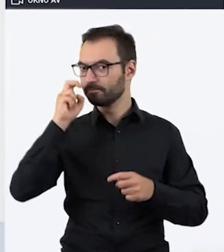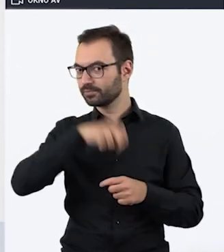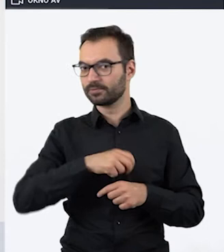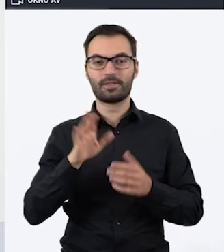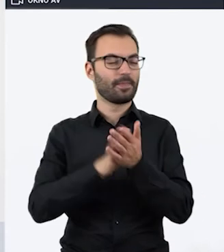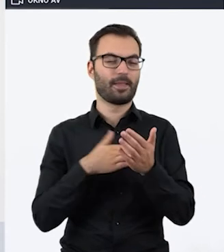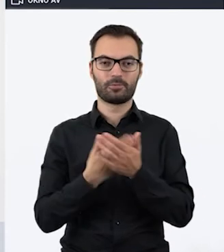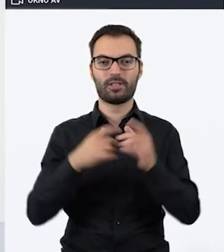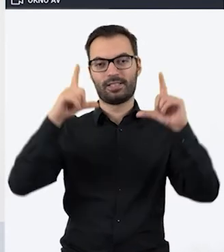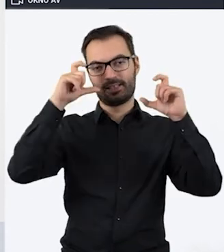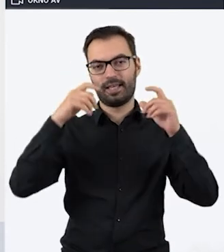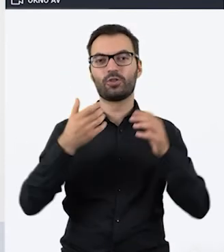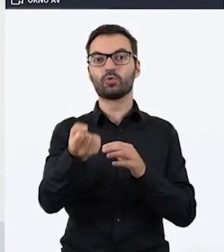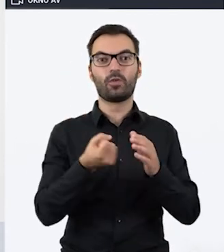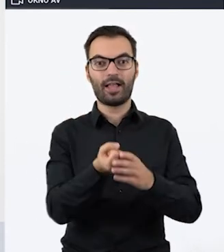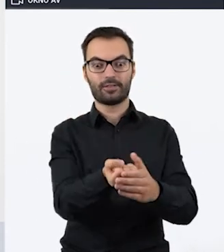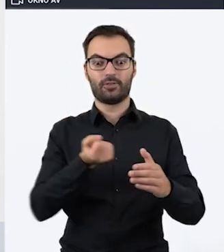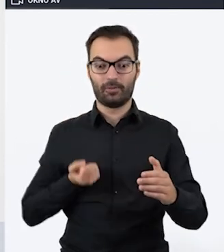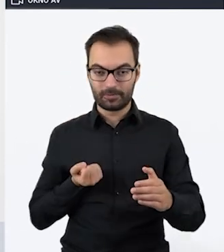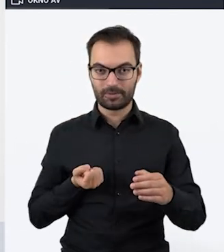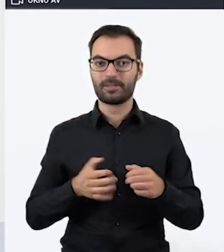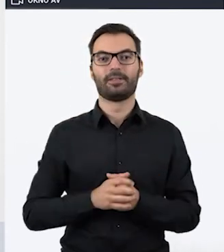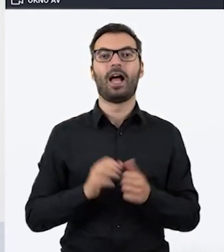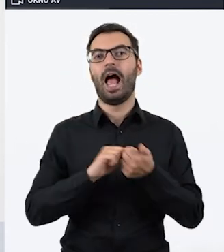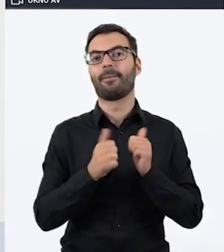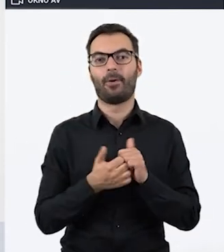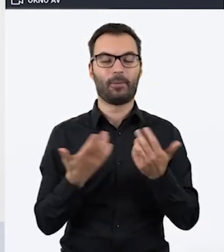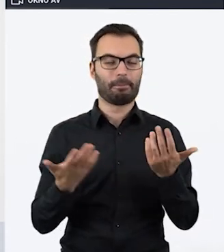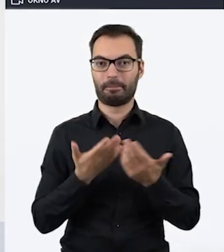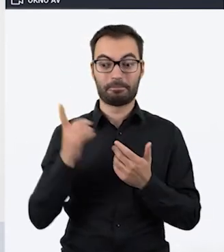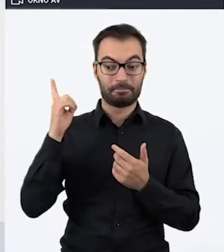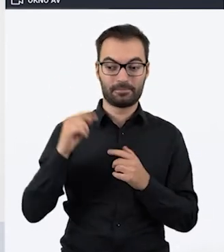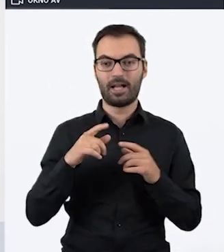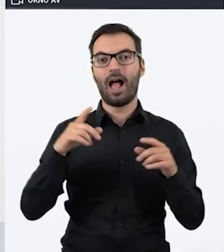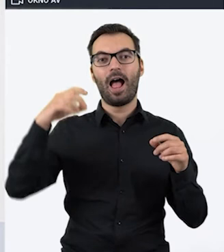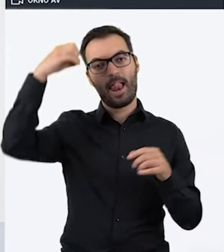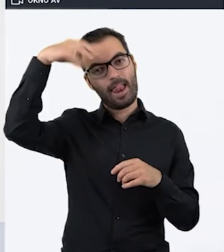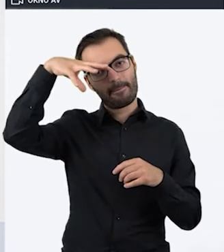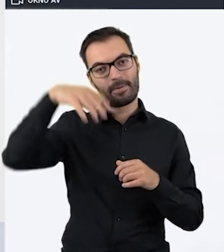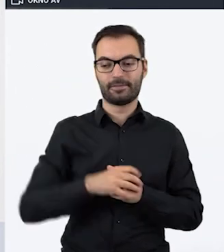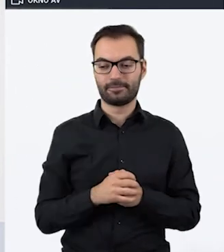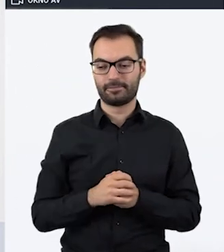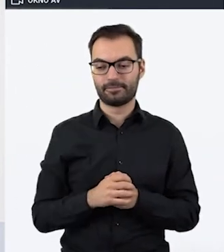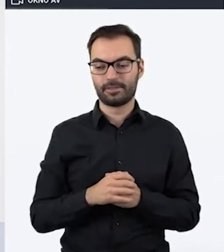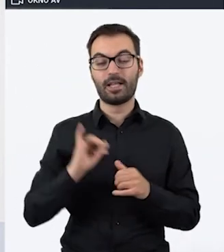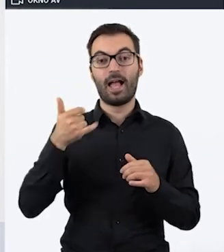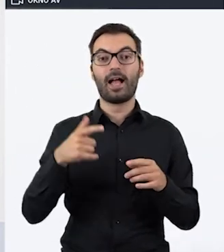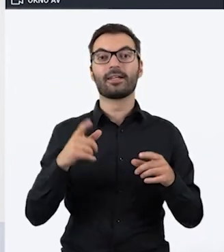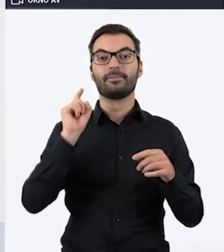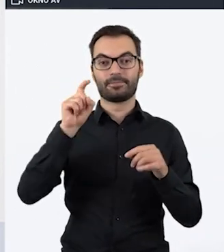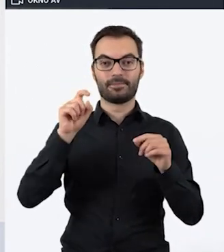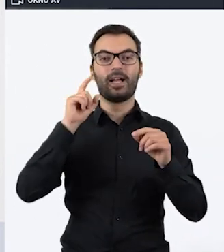Na przykład zdjęcie otwartej szuflady po zajrzeniu, albo na przykład tak jak tutaj zdjęcie lampy, które wyświetli się po przybliżeniu, po